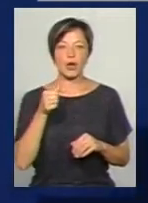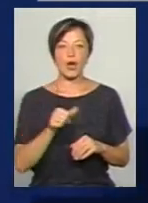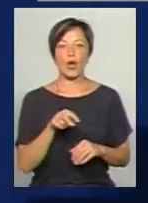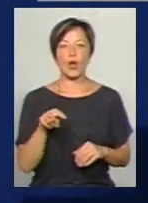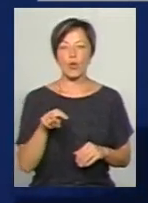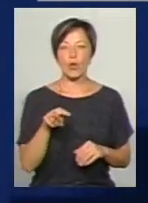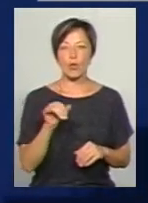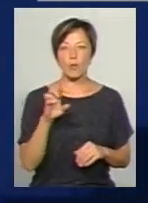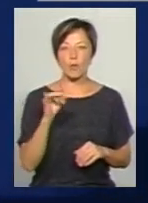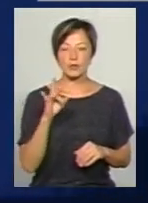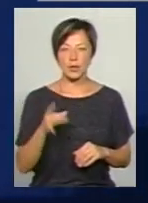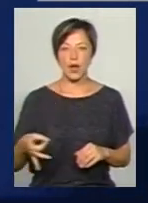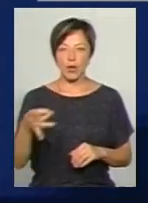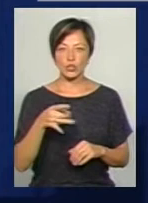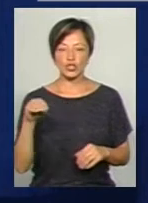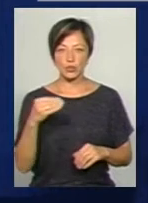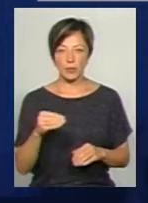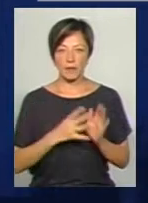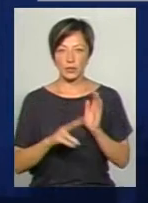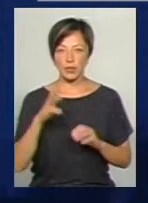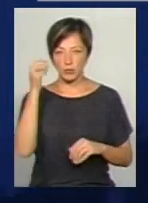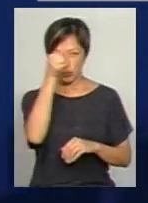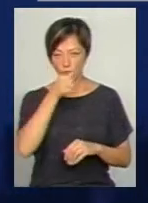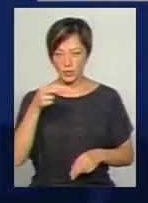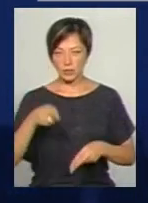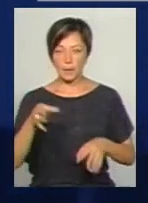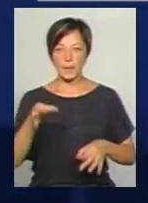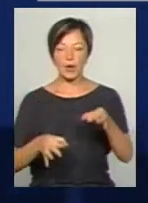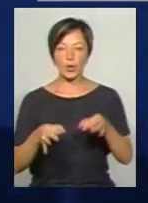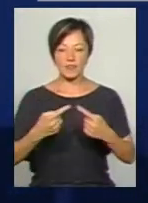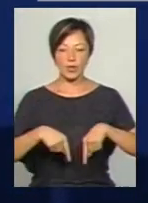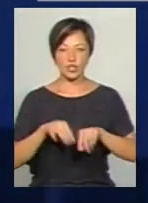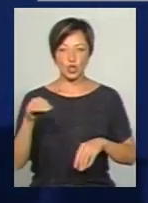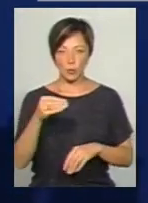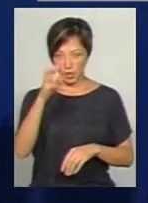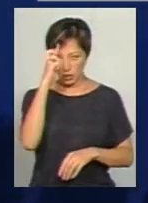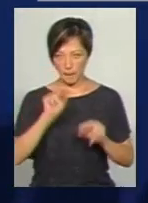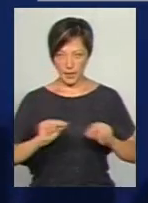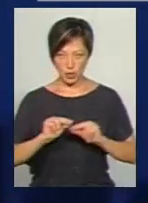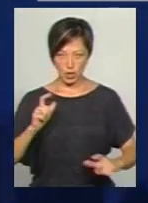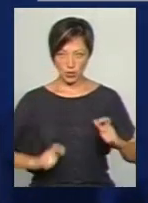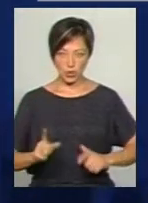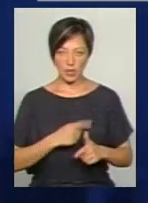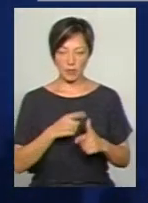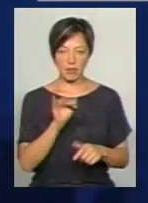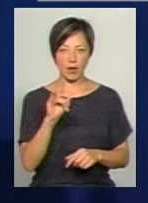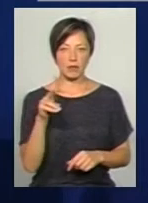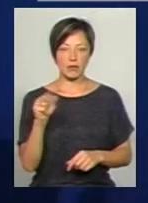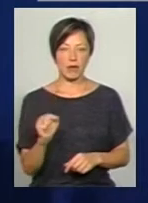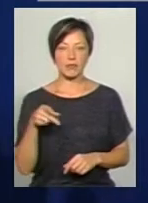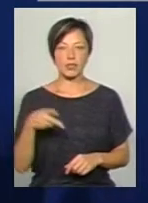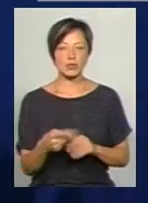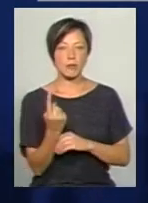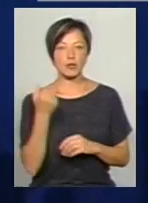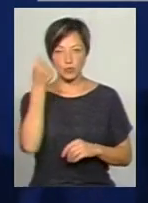Житомирщині. У 1993 році закінчив природничий факультет Житомирського державного педагогічного інституту імені Івана Франка. У